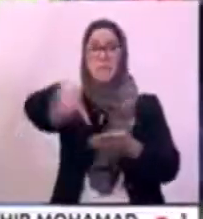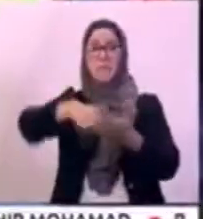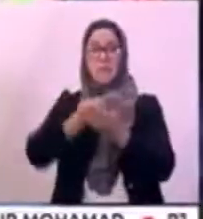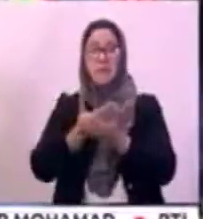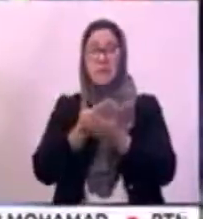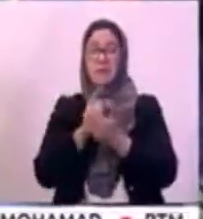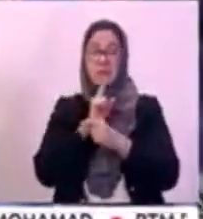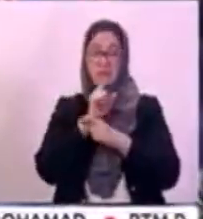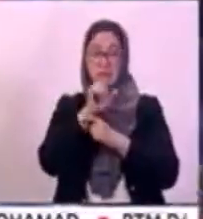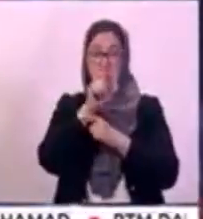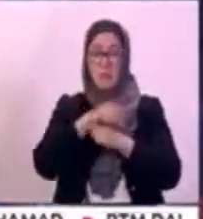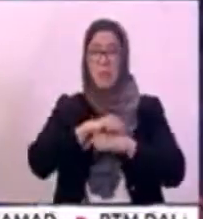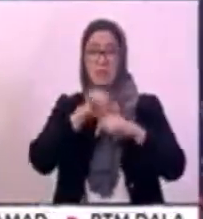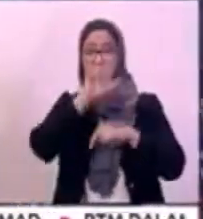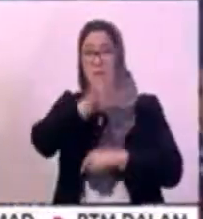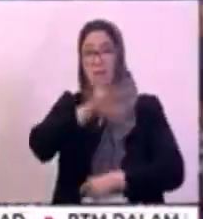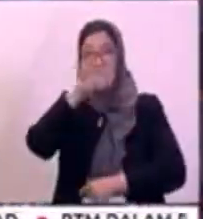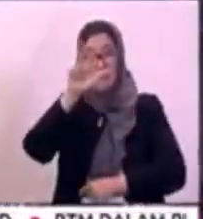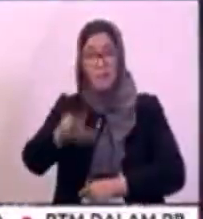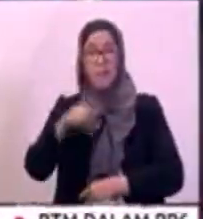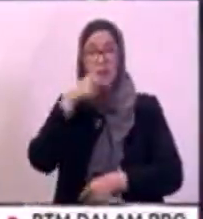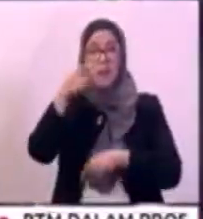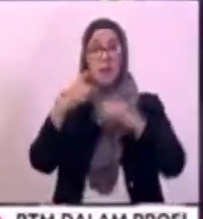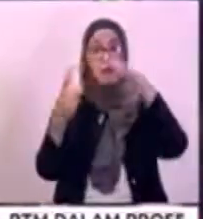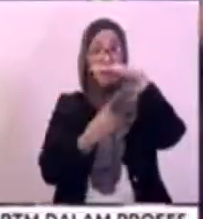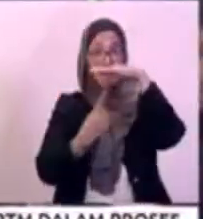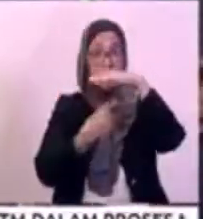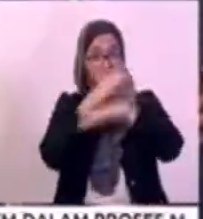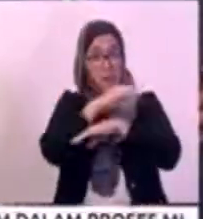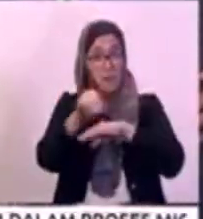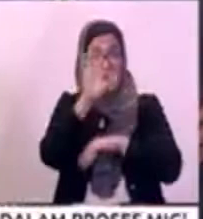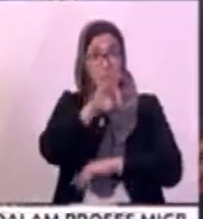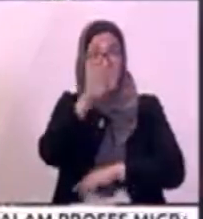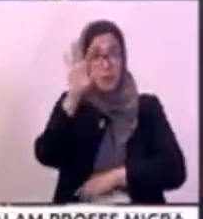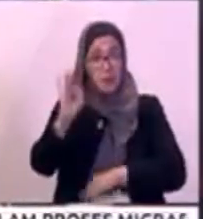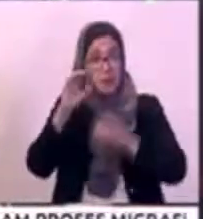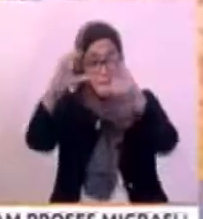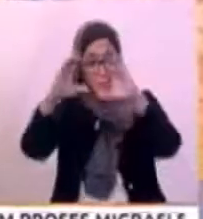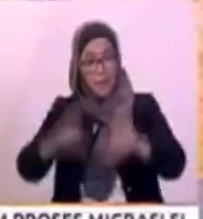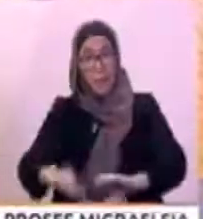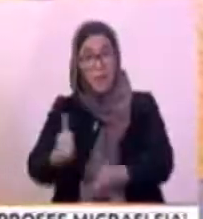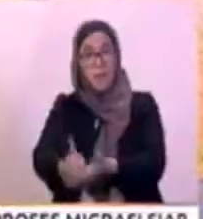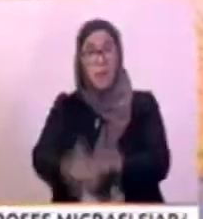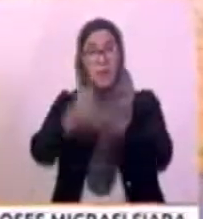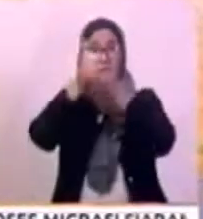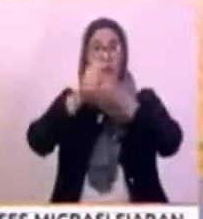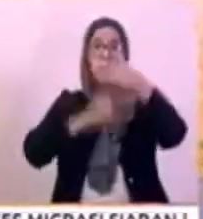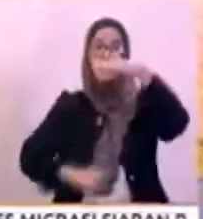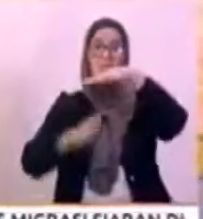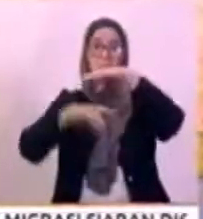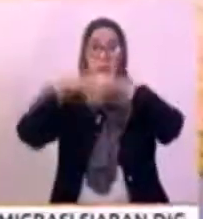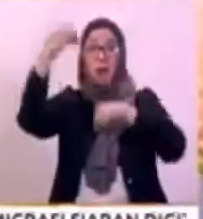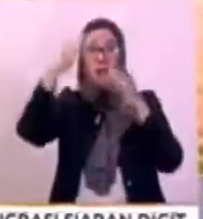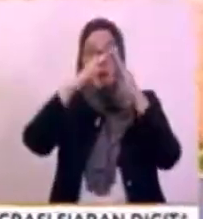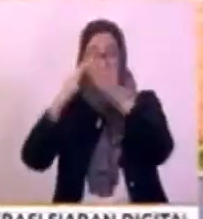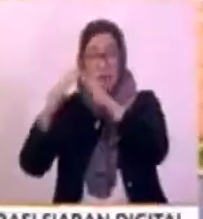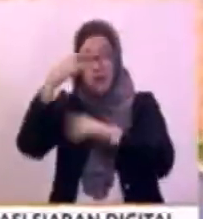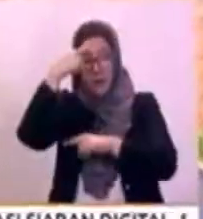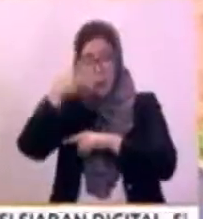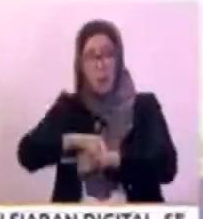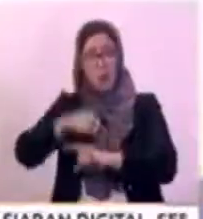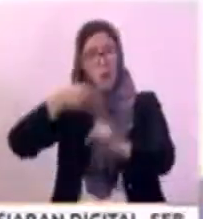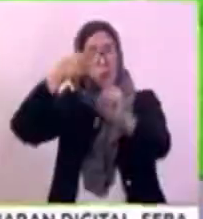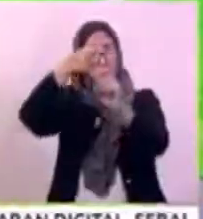penyataan dasar dan 90 strategi yang akan memandu Dasar Pembangunan Luar Bandar ke arah mencapai objektif dasar